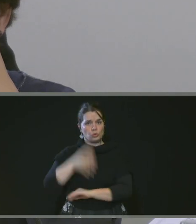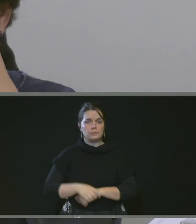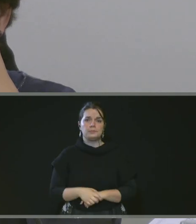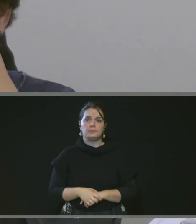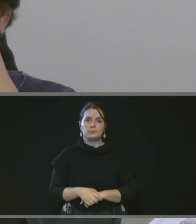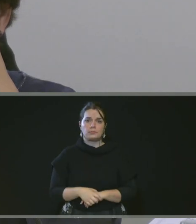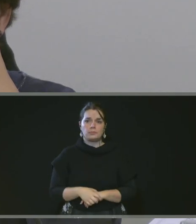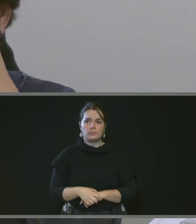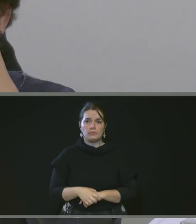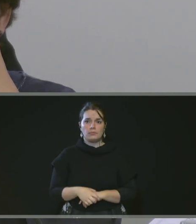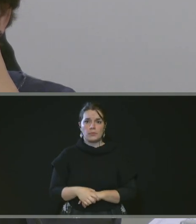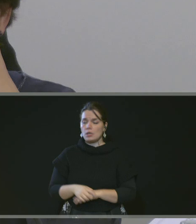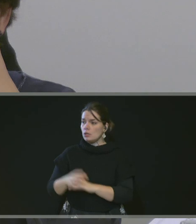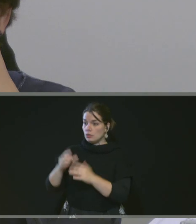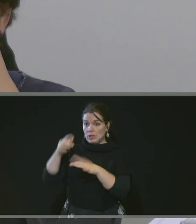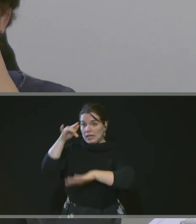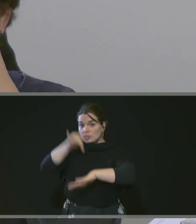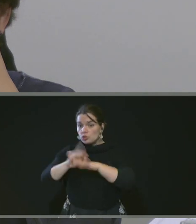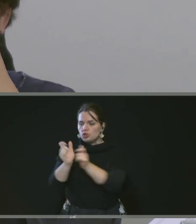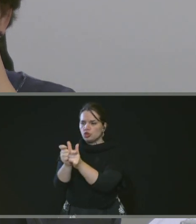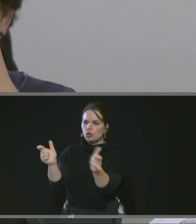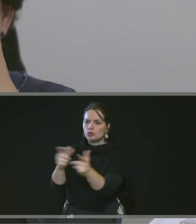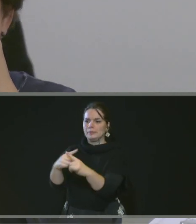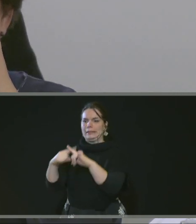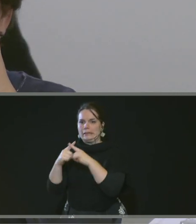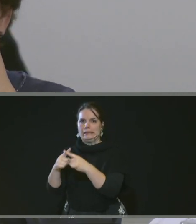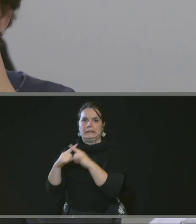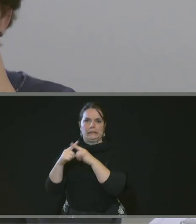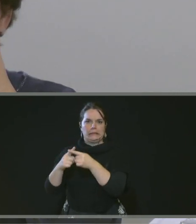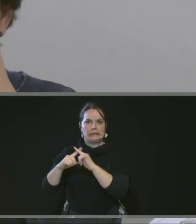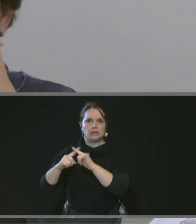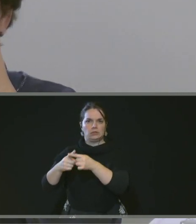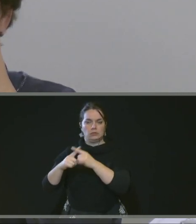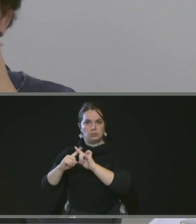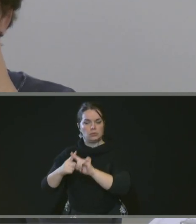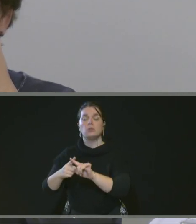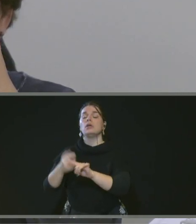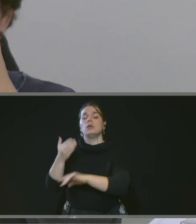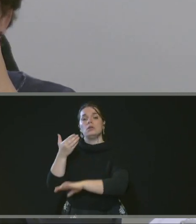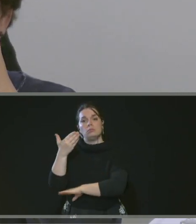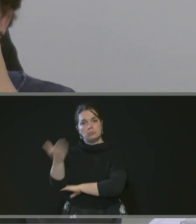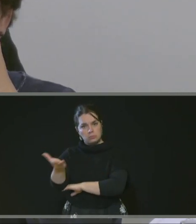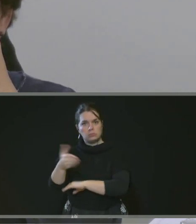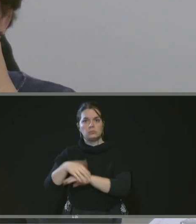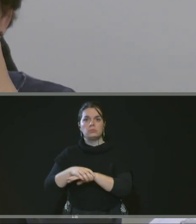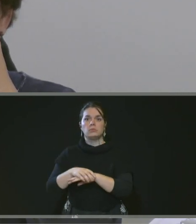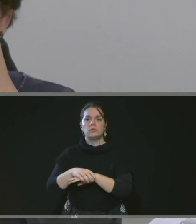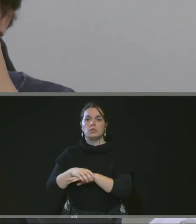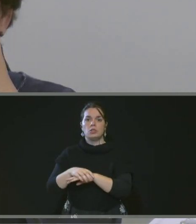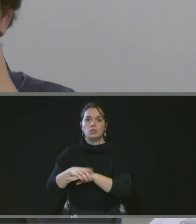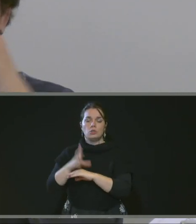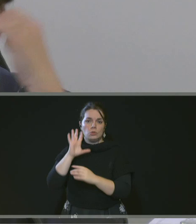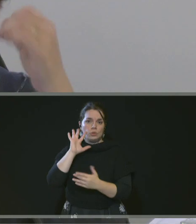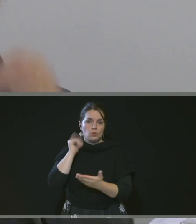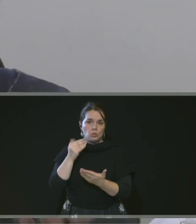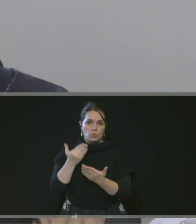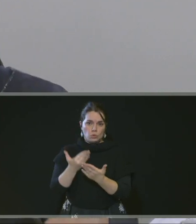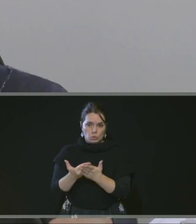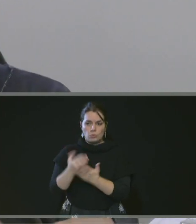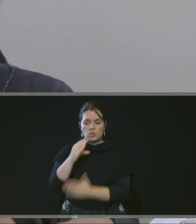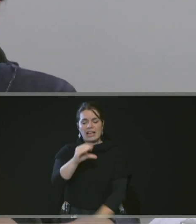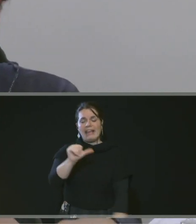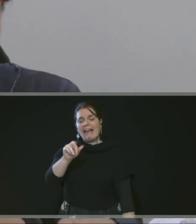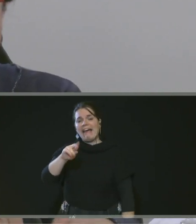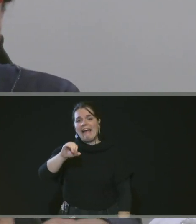promoteur, d'où l'accord de la société et l'accord du promoteur carrière.